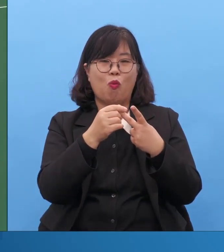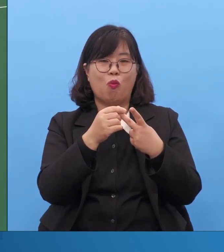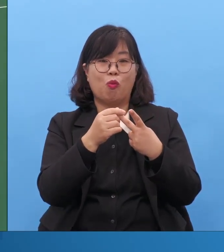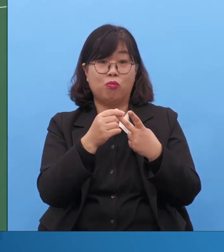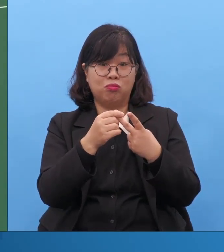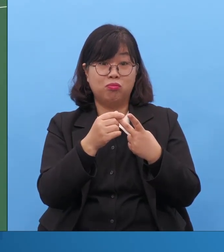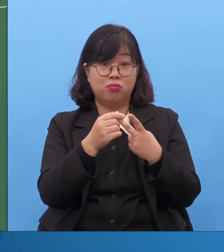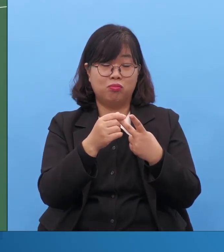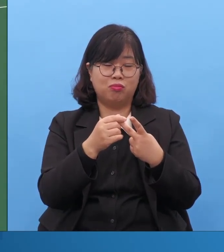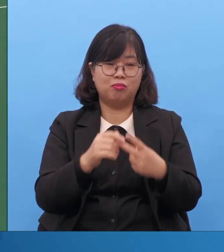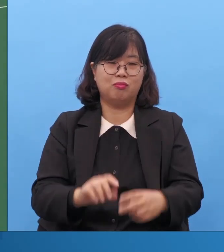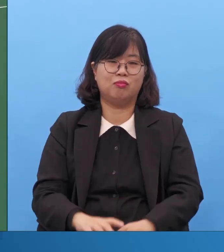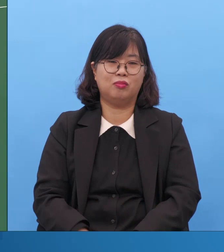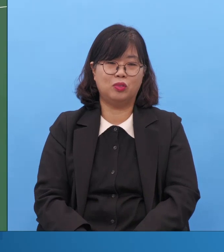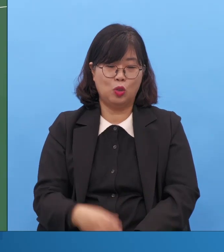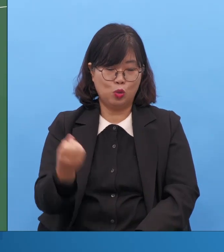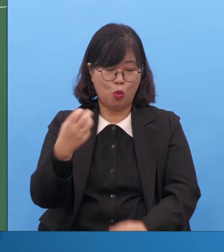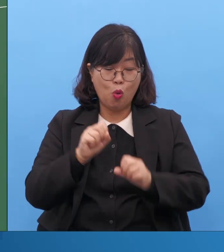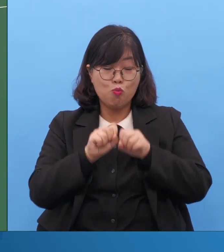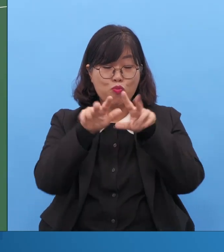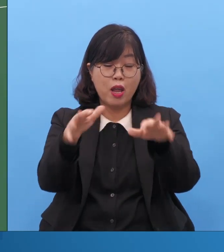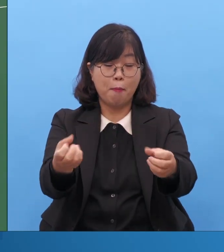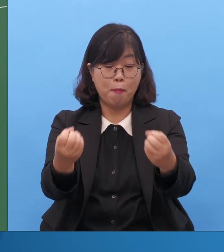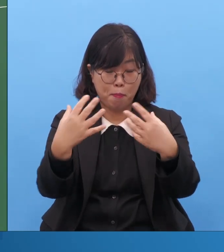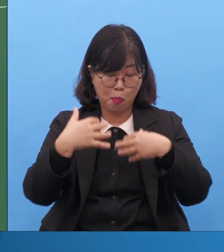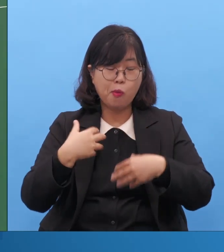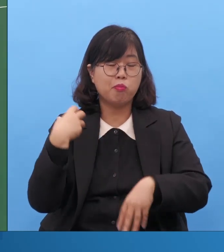왜 40일 동안을 집중했냐